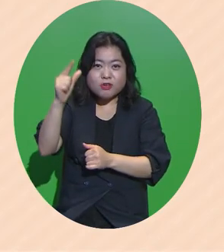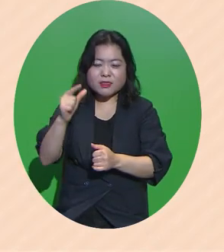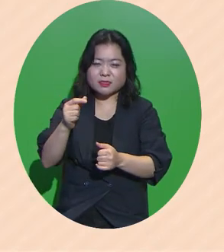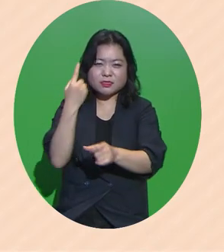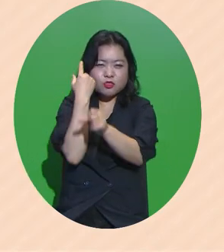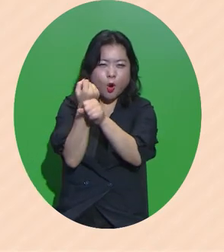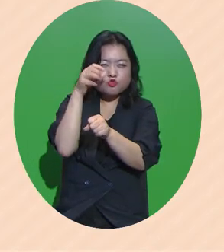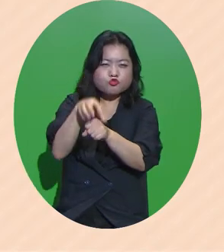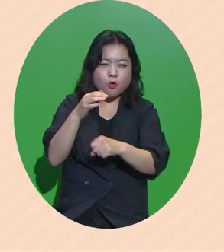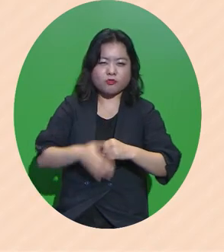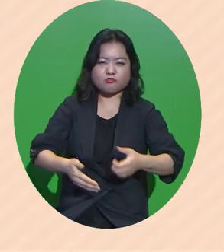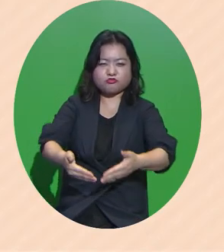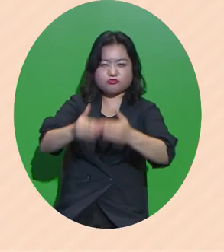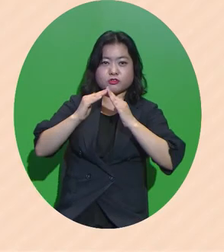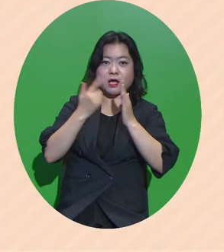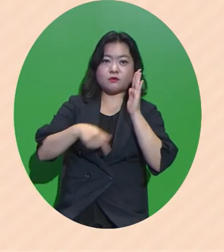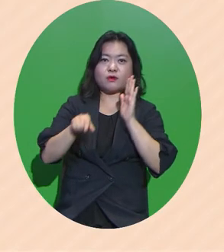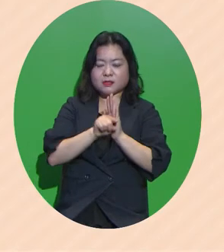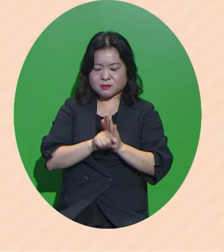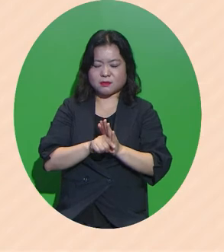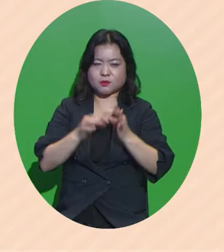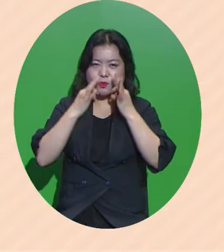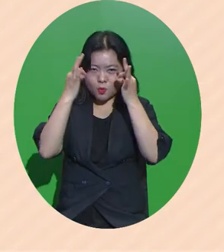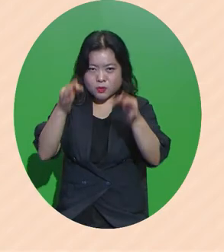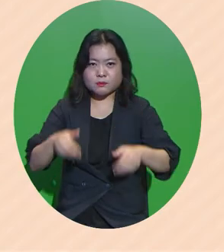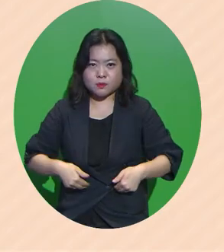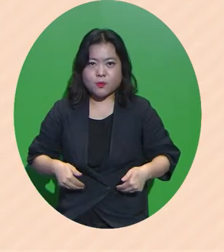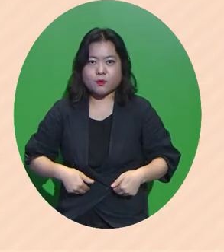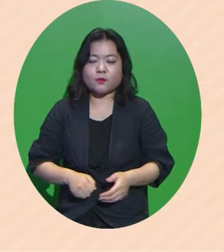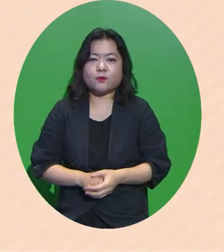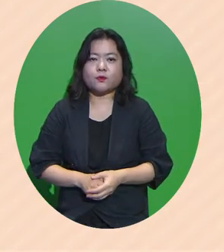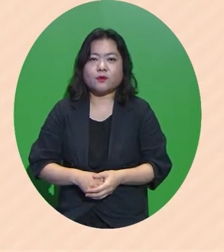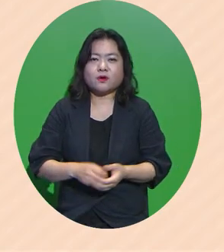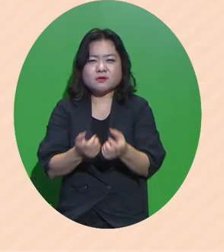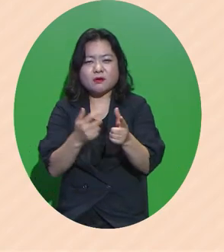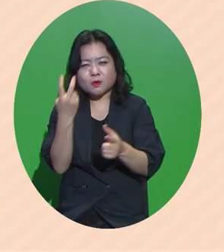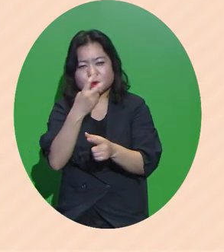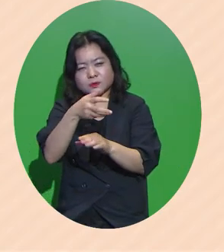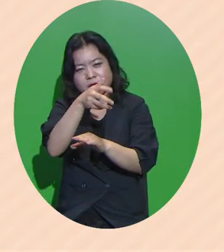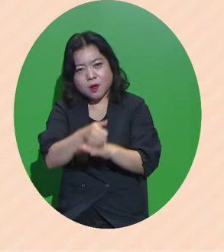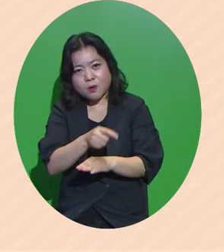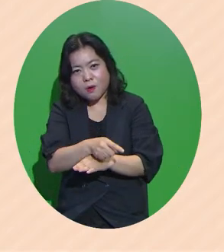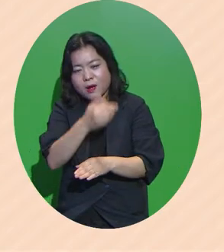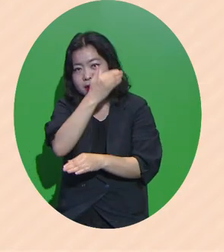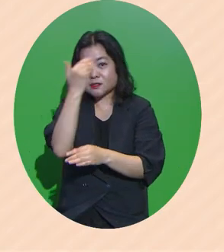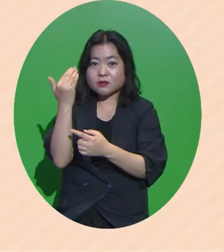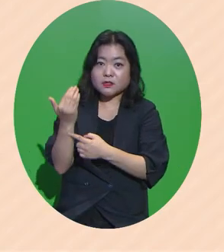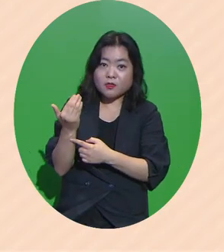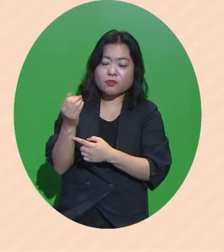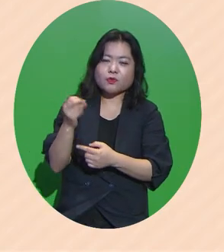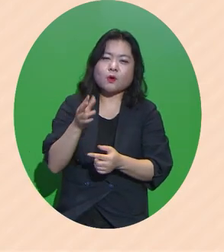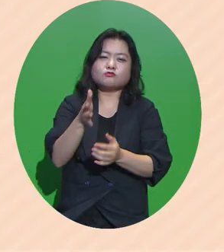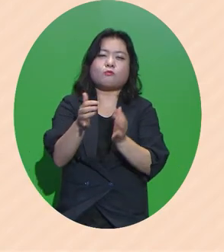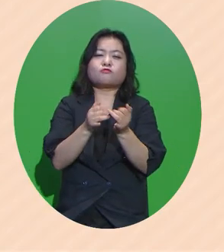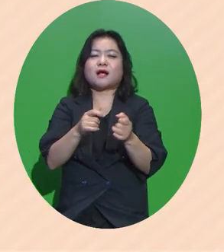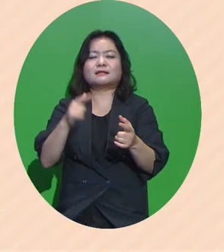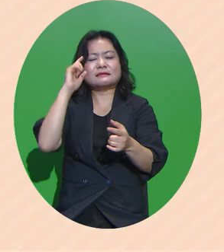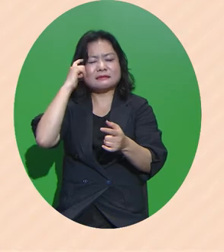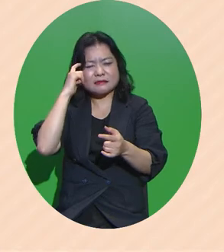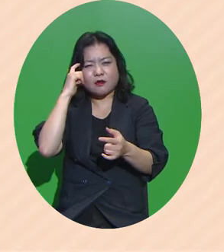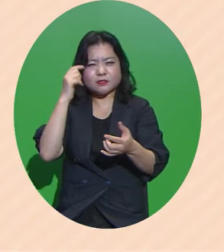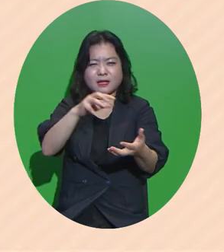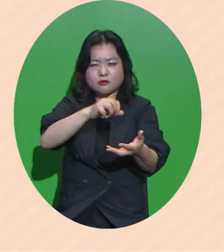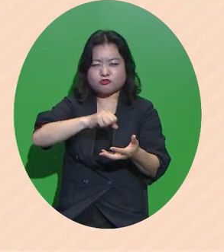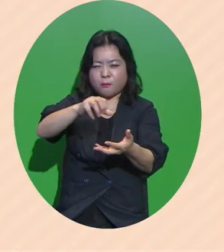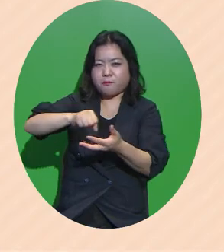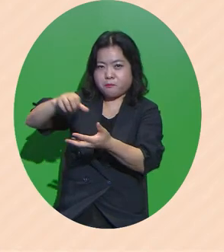있도록 유치해 나가야 될 것입니다 여러 조사 결과와 청년 그리고 전문가들의 의견을